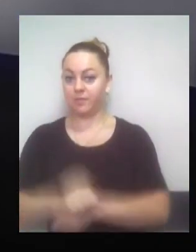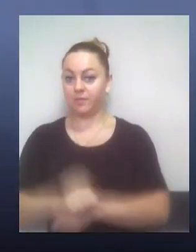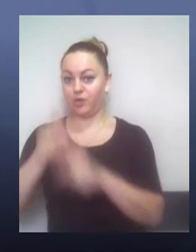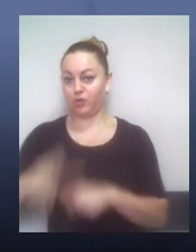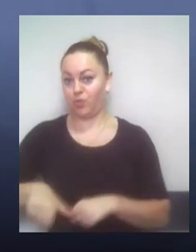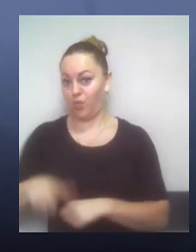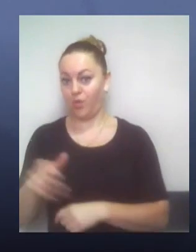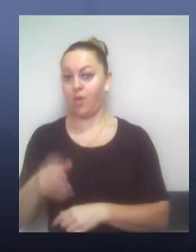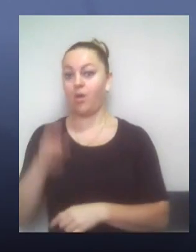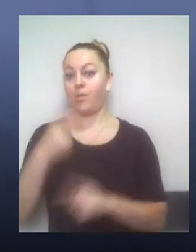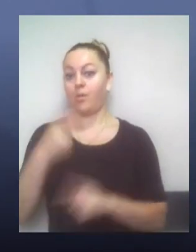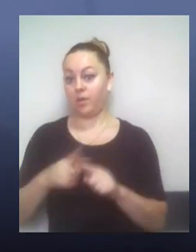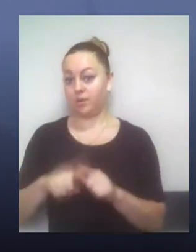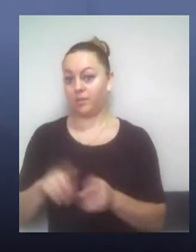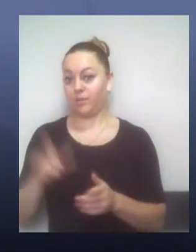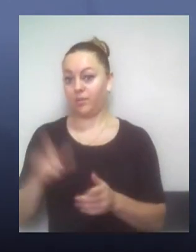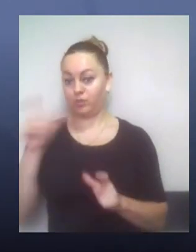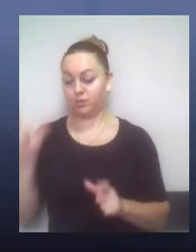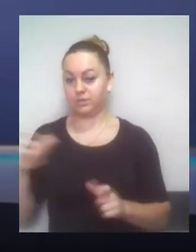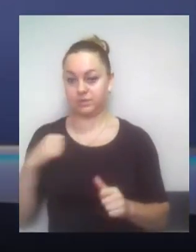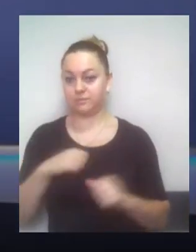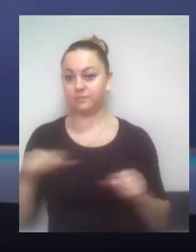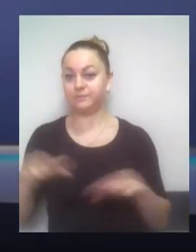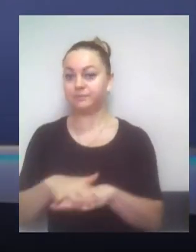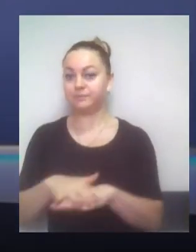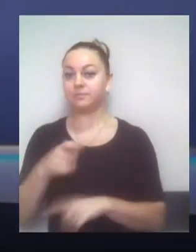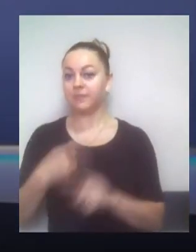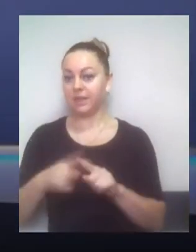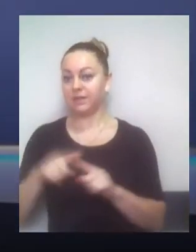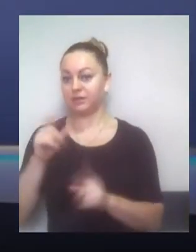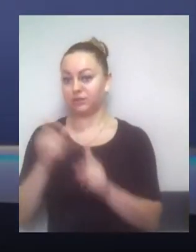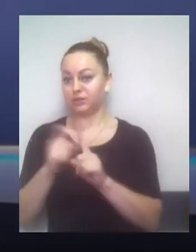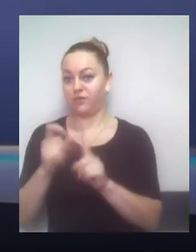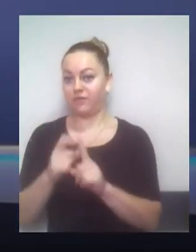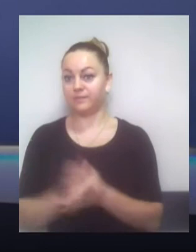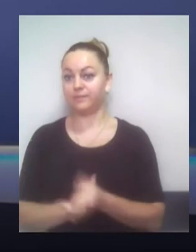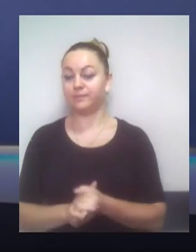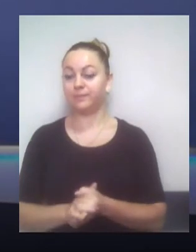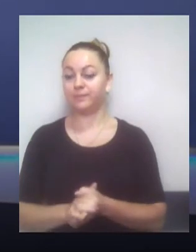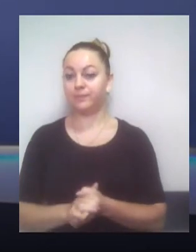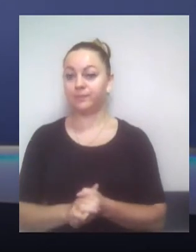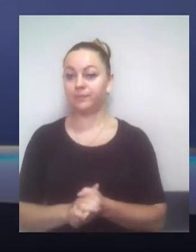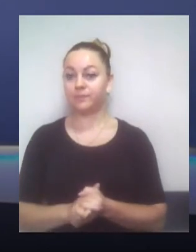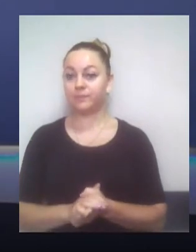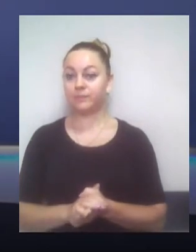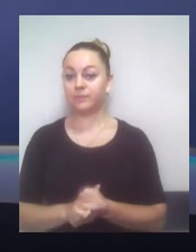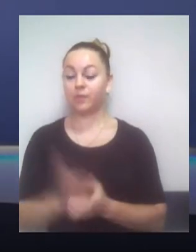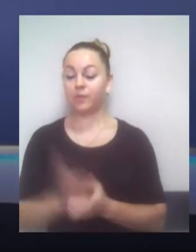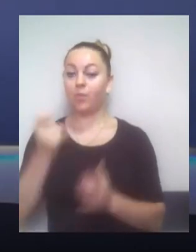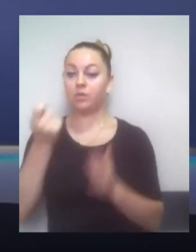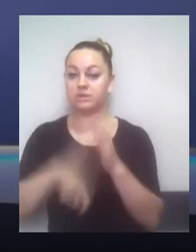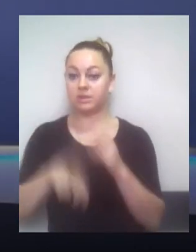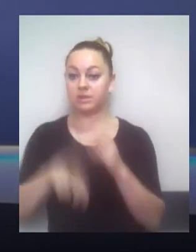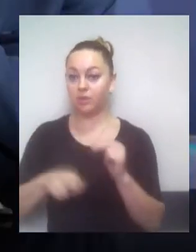Тобто ці слова я не знаю. Давайте додамо по заключному слову, бо ефір наш вже, на жаль,